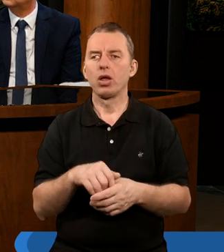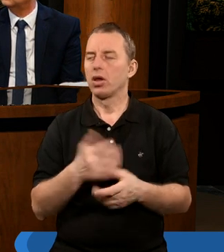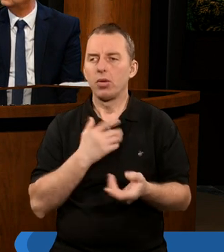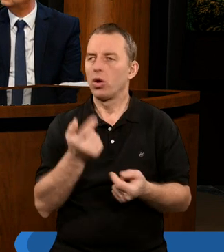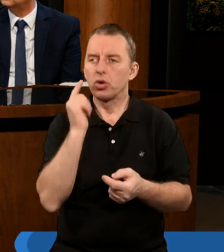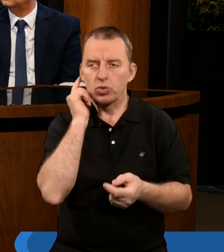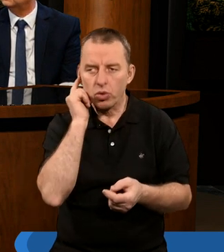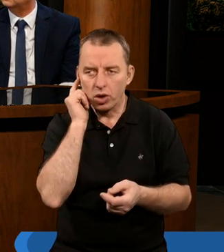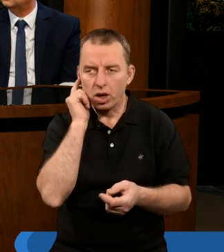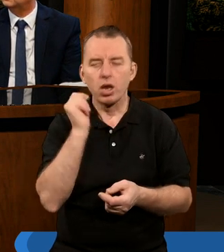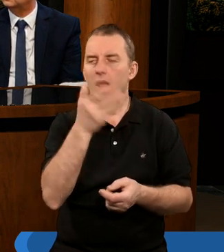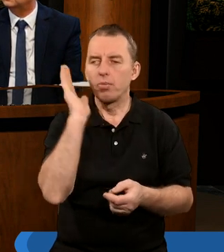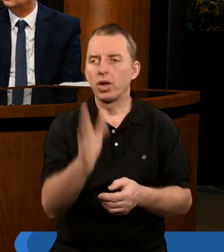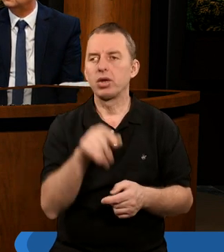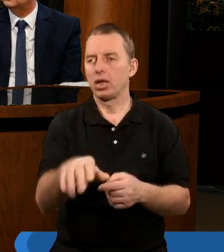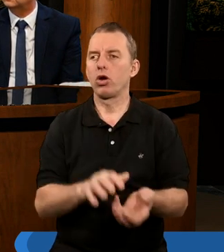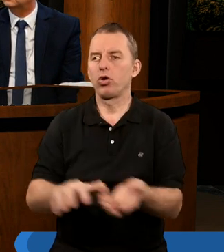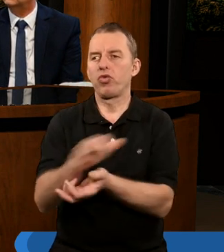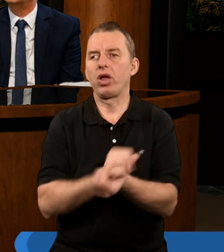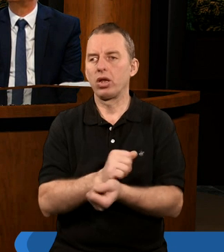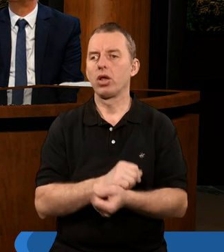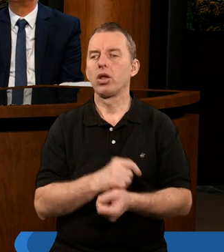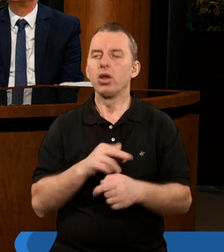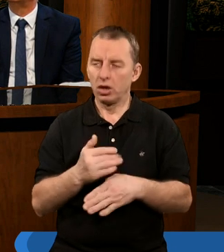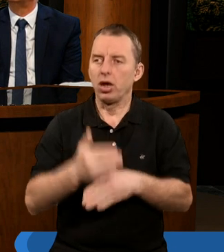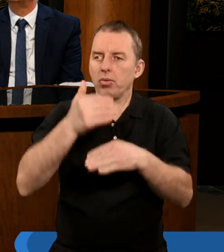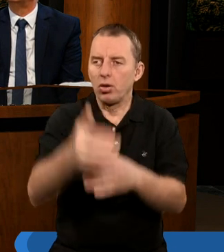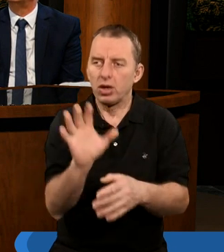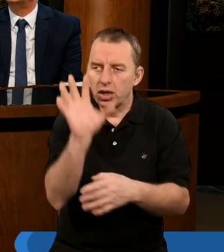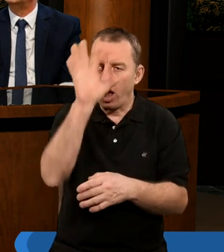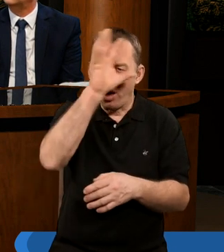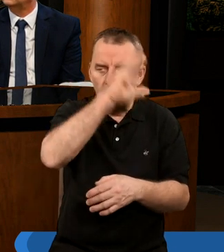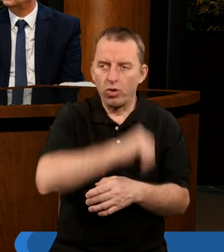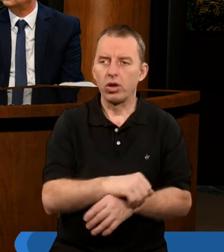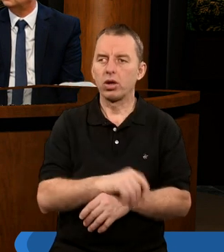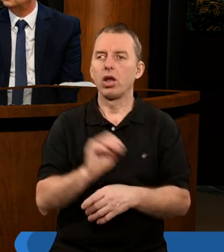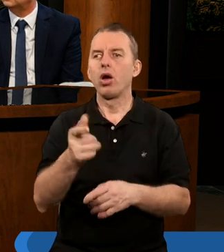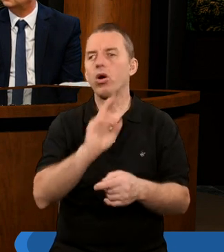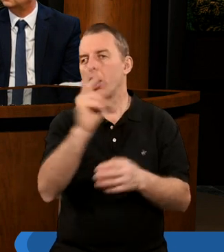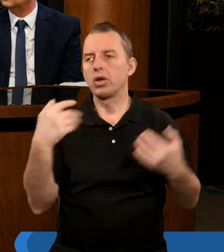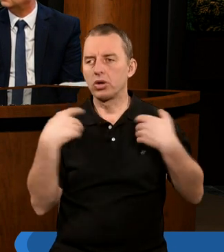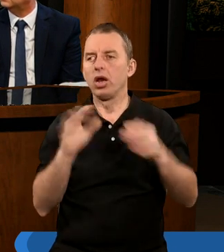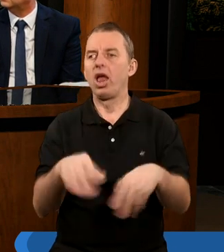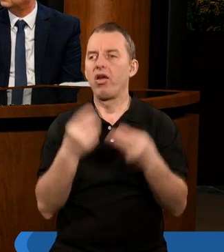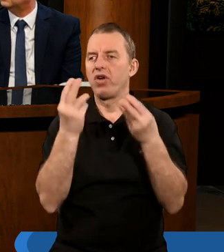często nie słyszymy, tak? W tym pędzie, tego świata, to dziś gonimy do przodu i zapominamy o kimś, tak? O najważniejszym, o Jezusie